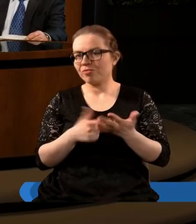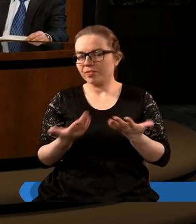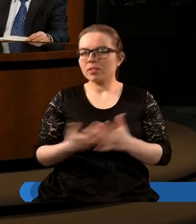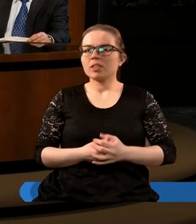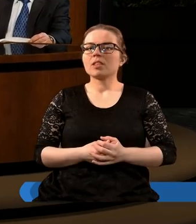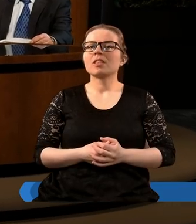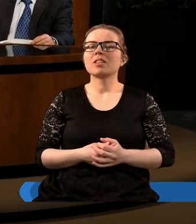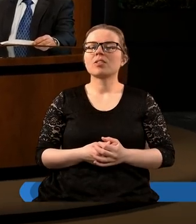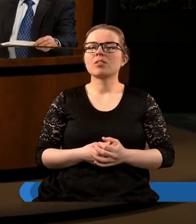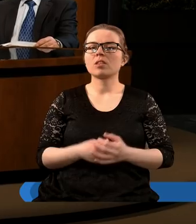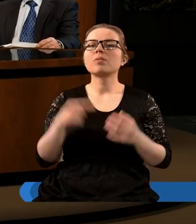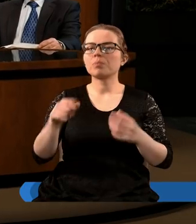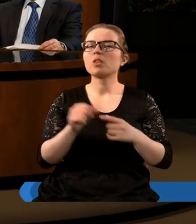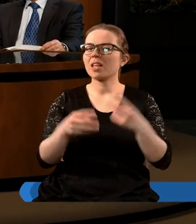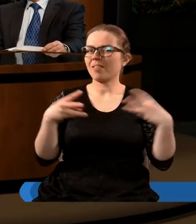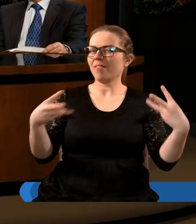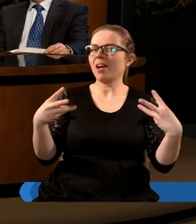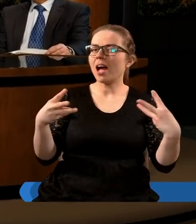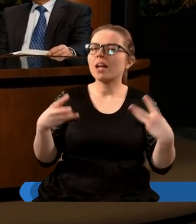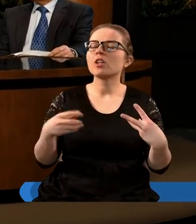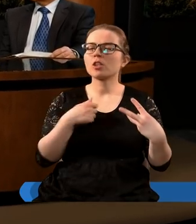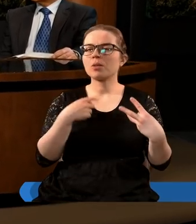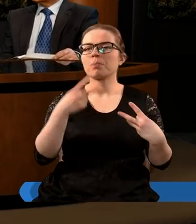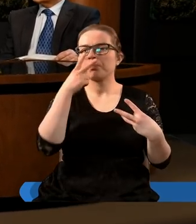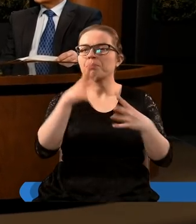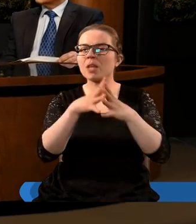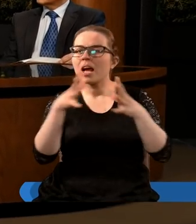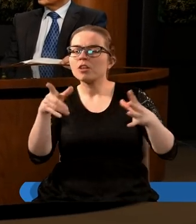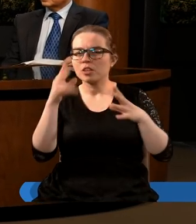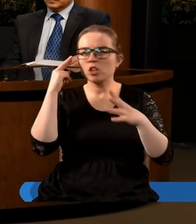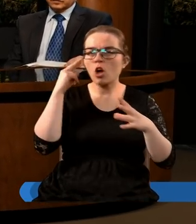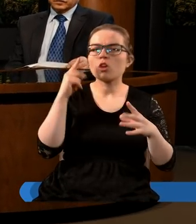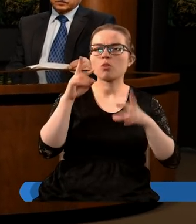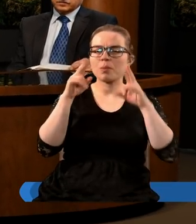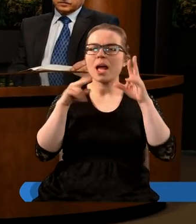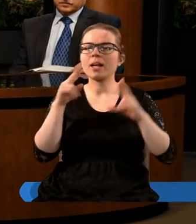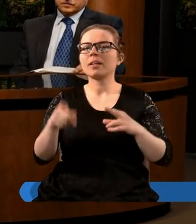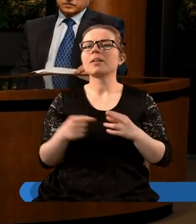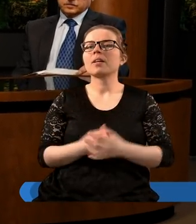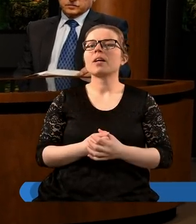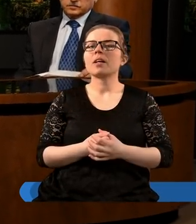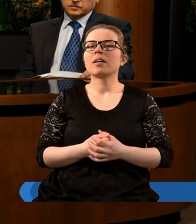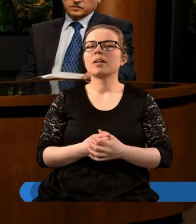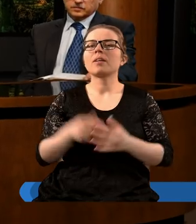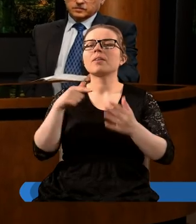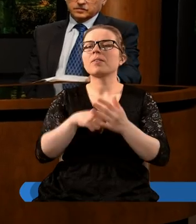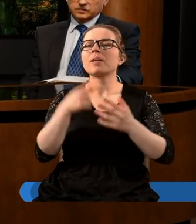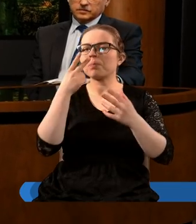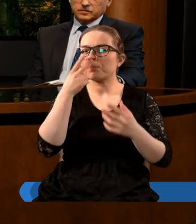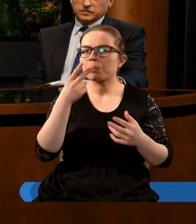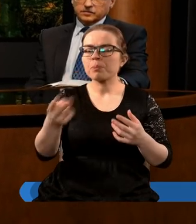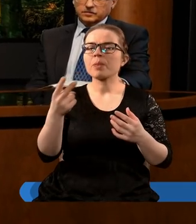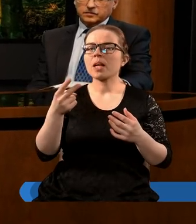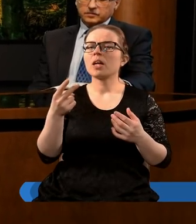Dziękuję bardzo. Właśnie, to jest istotne, żebyśmy też patrzyli na... przestrzeni wieku. Tak, tak, no właśnie. Byśmy patrzyli właśnie na